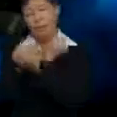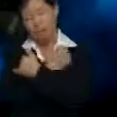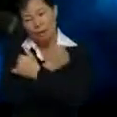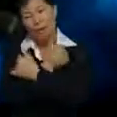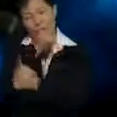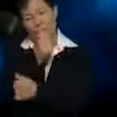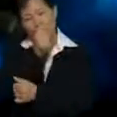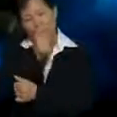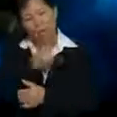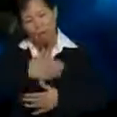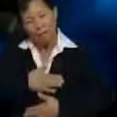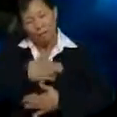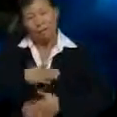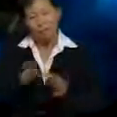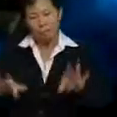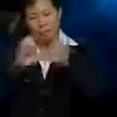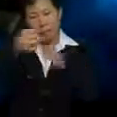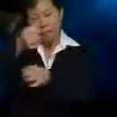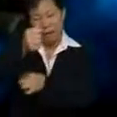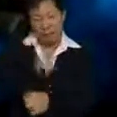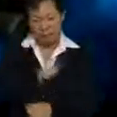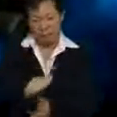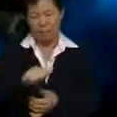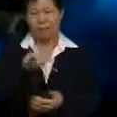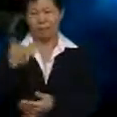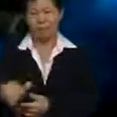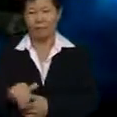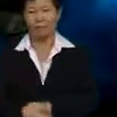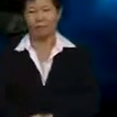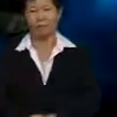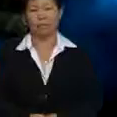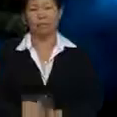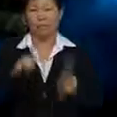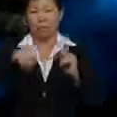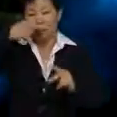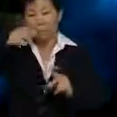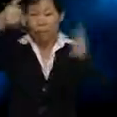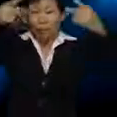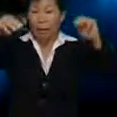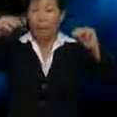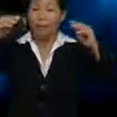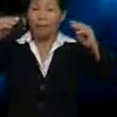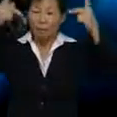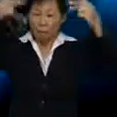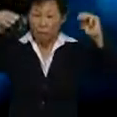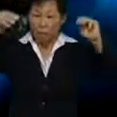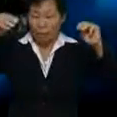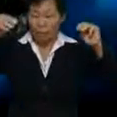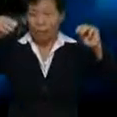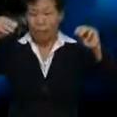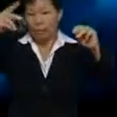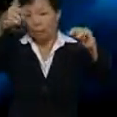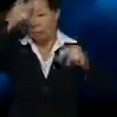penyabar dan yang penting pegangan agama itu. Bak kata Perdana Menteri kita, Datuk Sri Dr. Madi Muhammad,